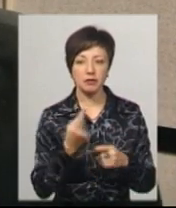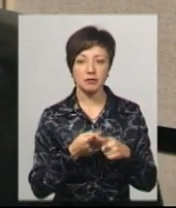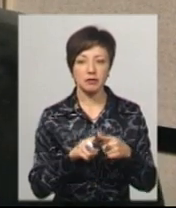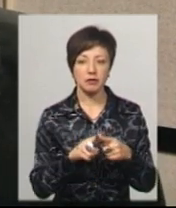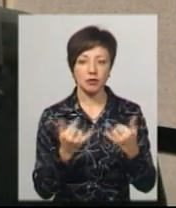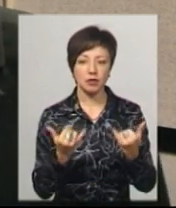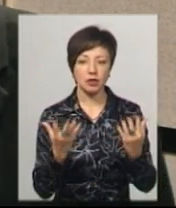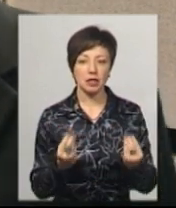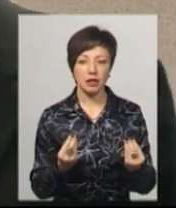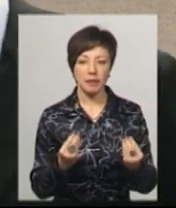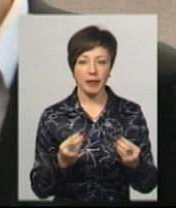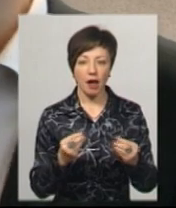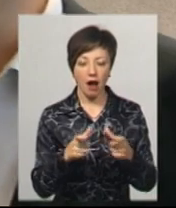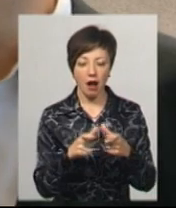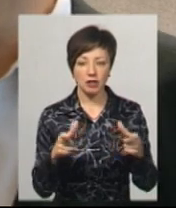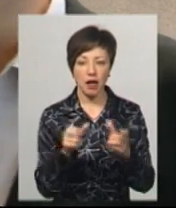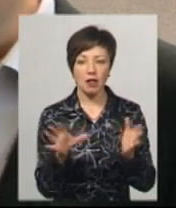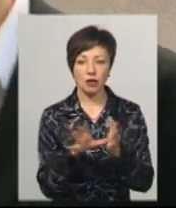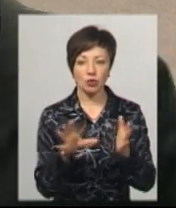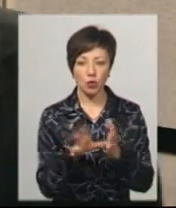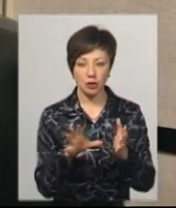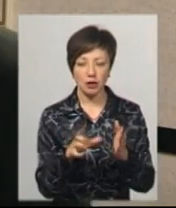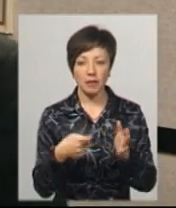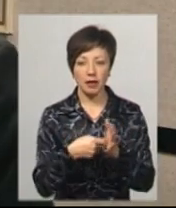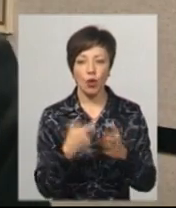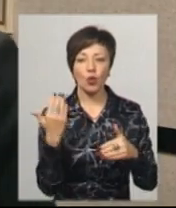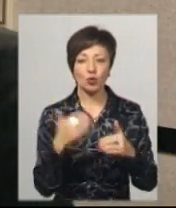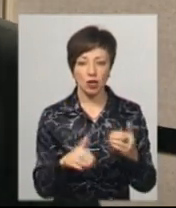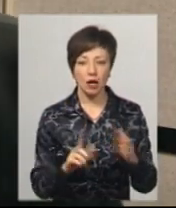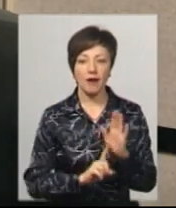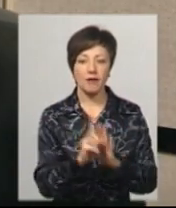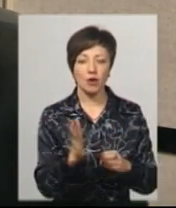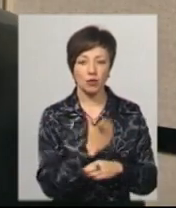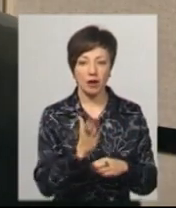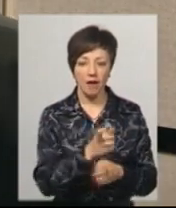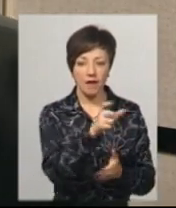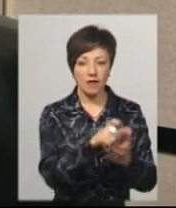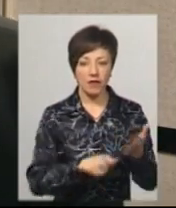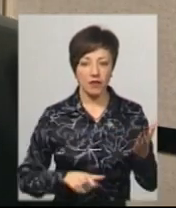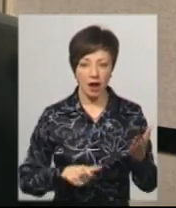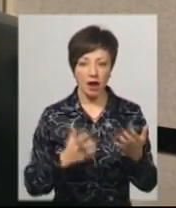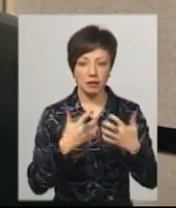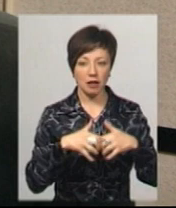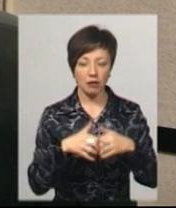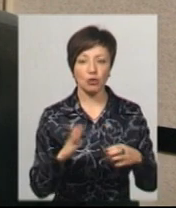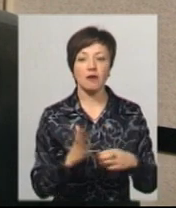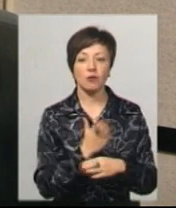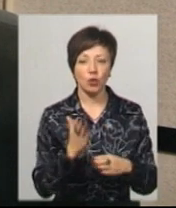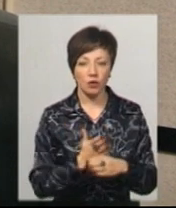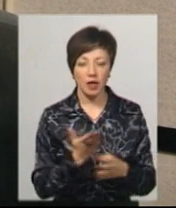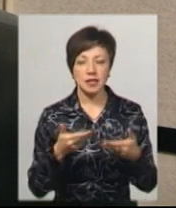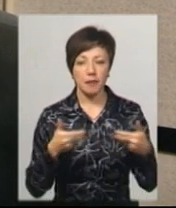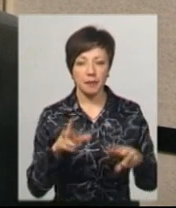карточки для електронного квитка вже виготовляються, валідатори вже виготовляються. Ми